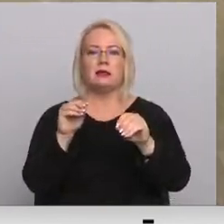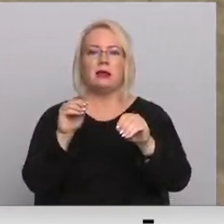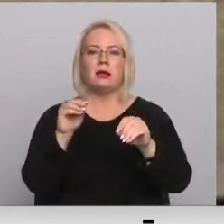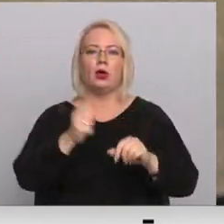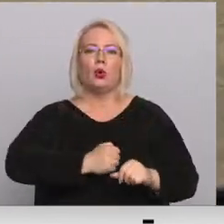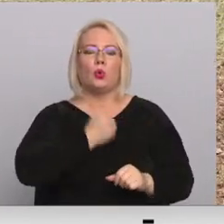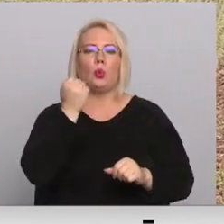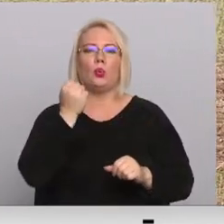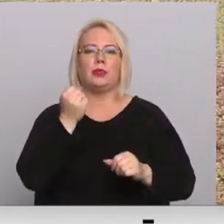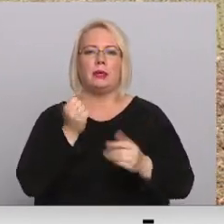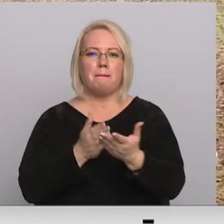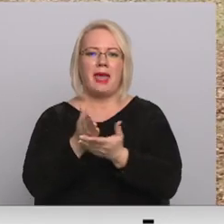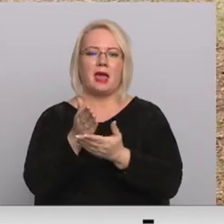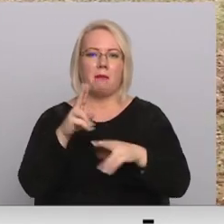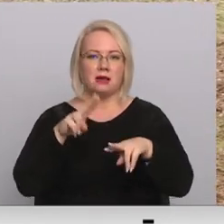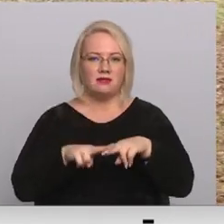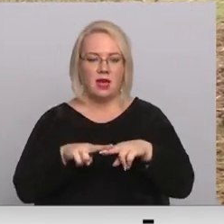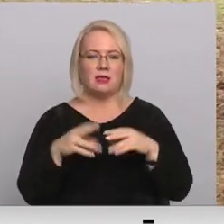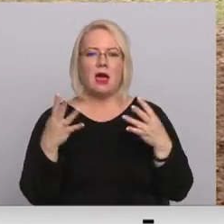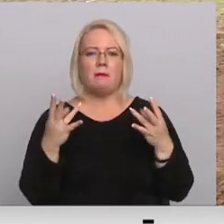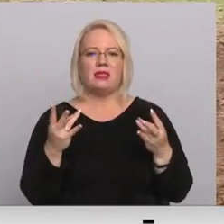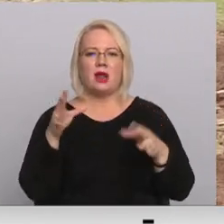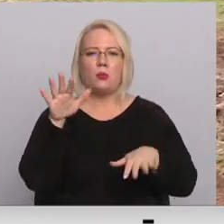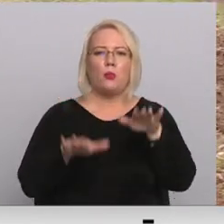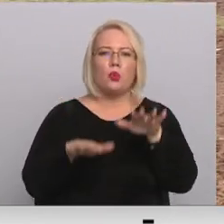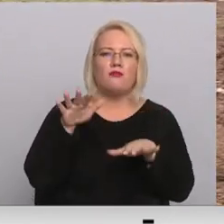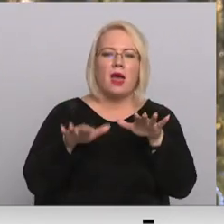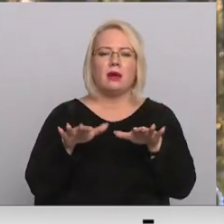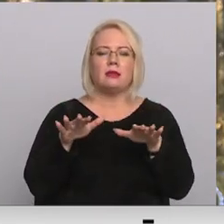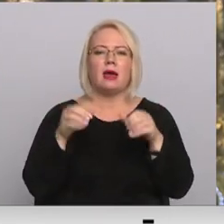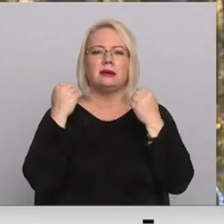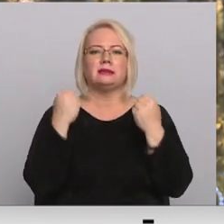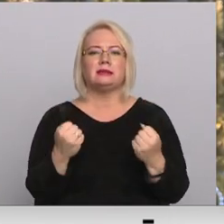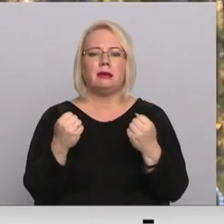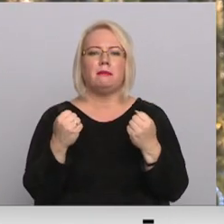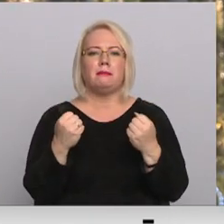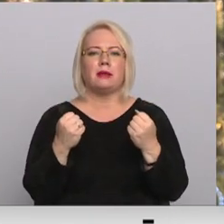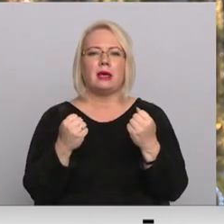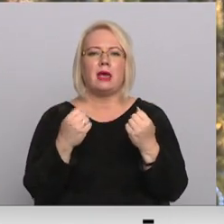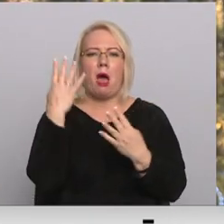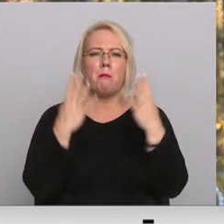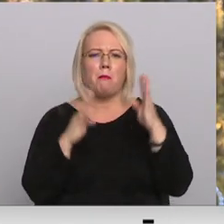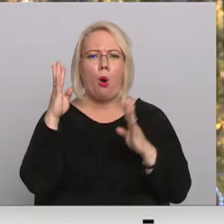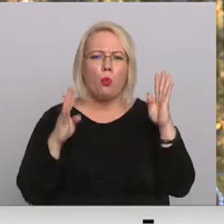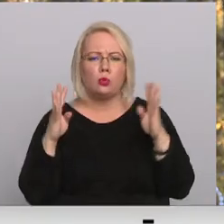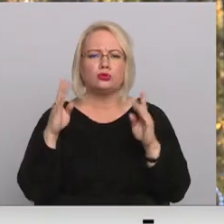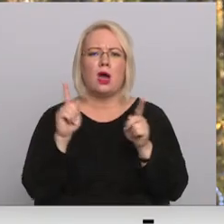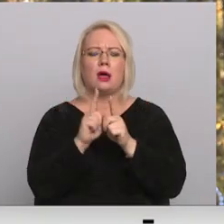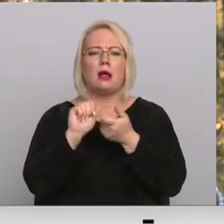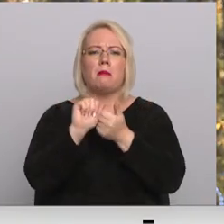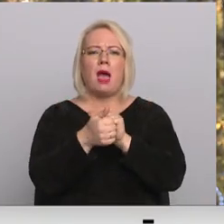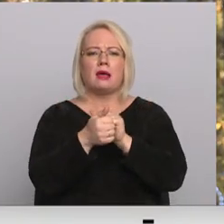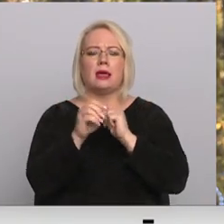pieejamās vietās, mitrās, purvainās, stiprie apaugušās ar mainīgu